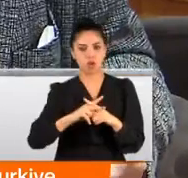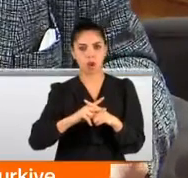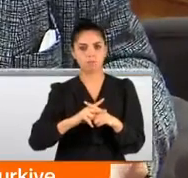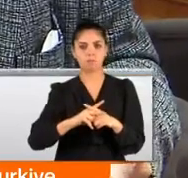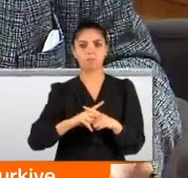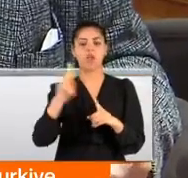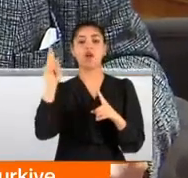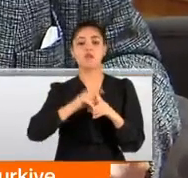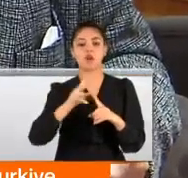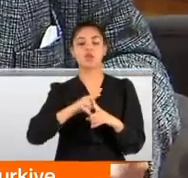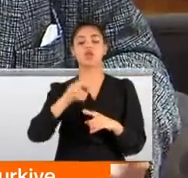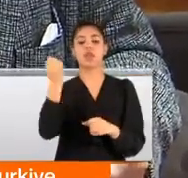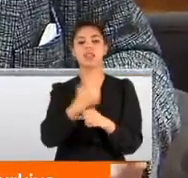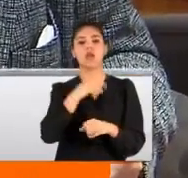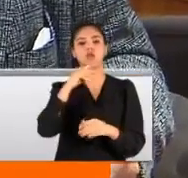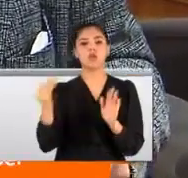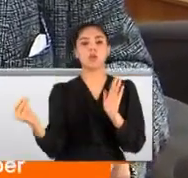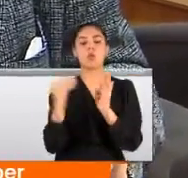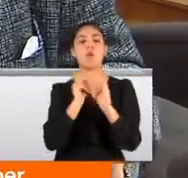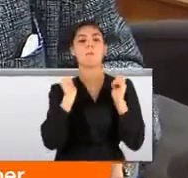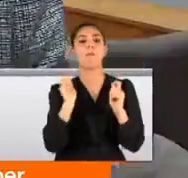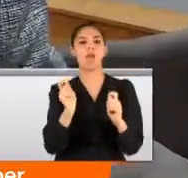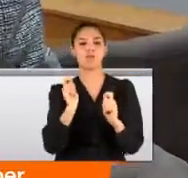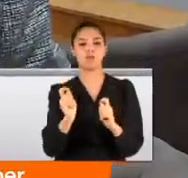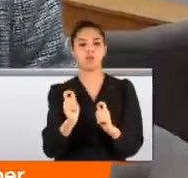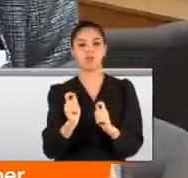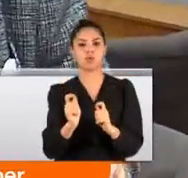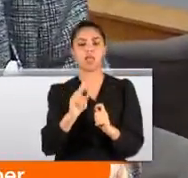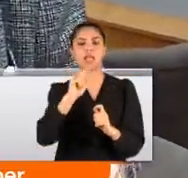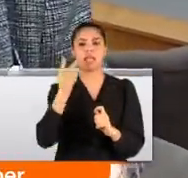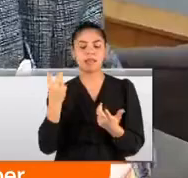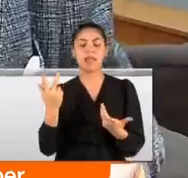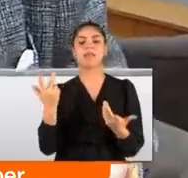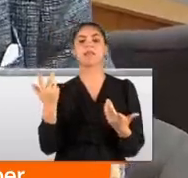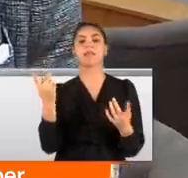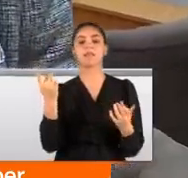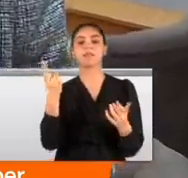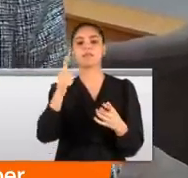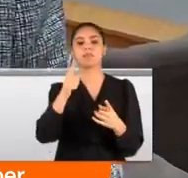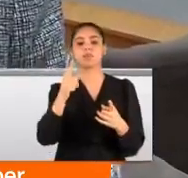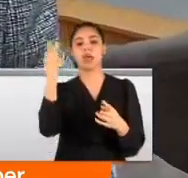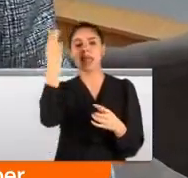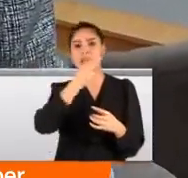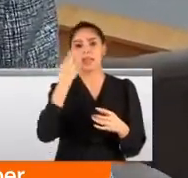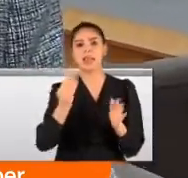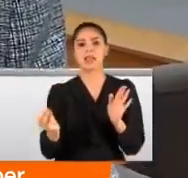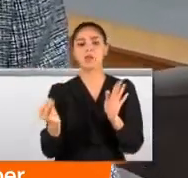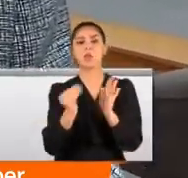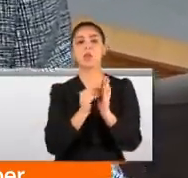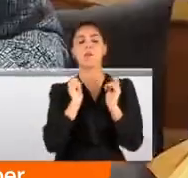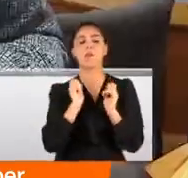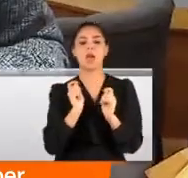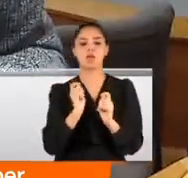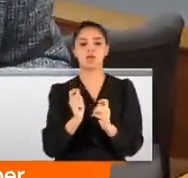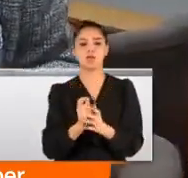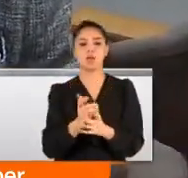faturada taşın numarasını yazdırmak mecburiyetindeyiz. Rengi, şekli, ayrı yeten resmine kadar koymak